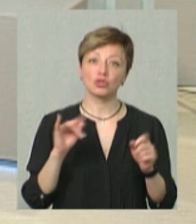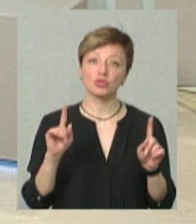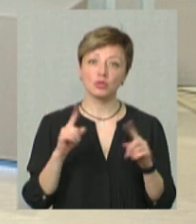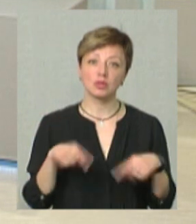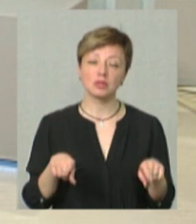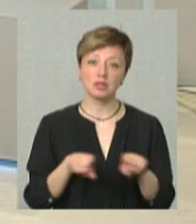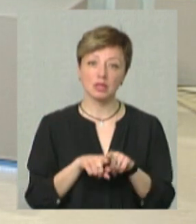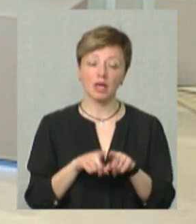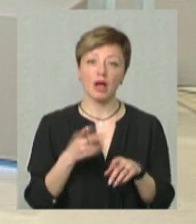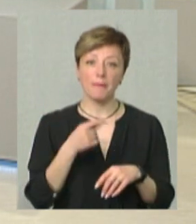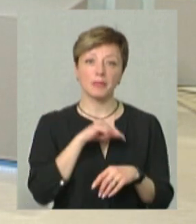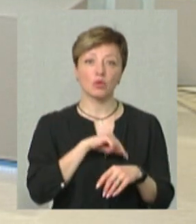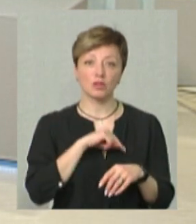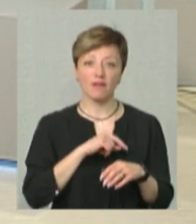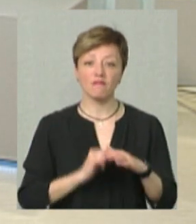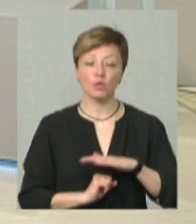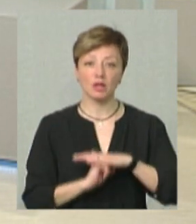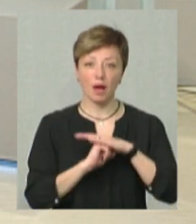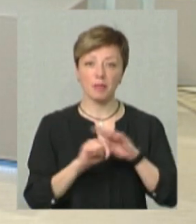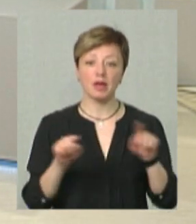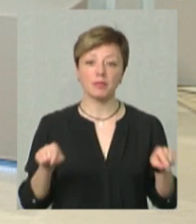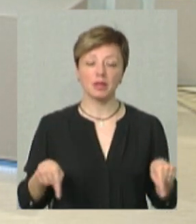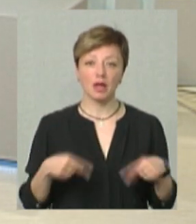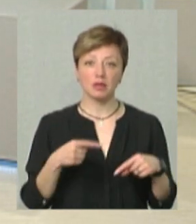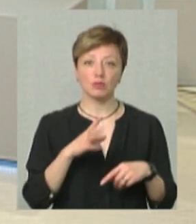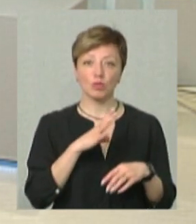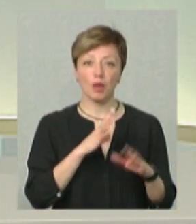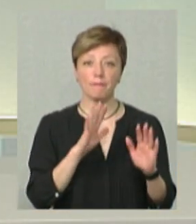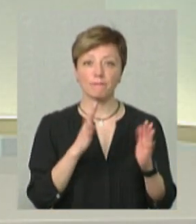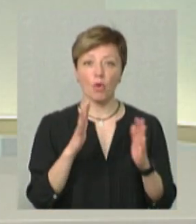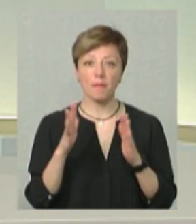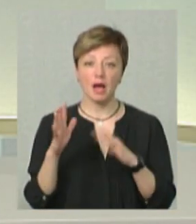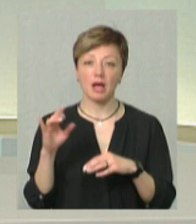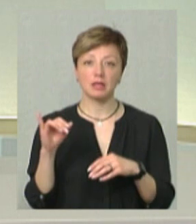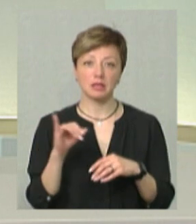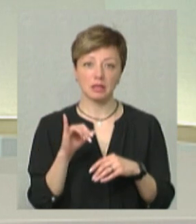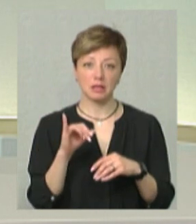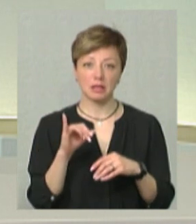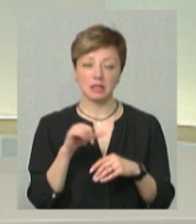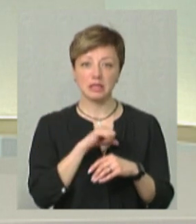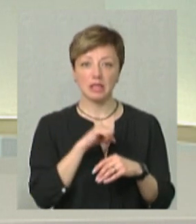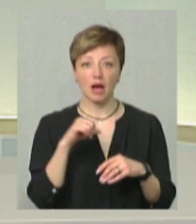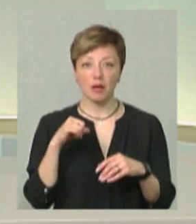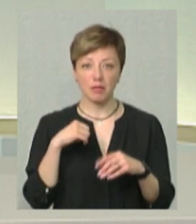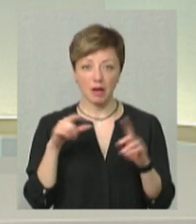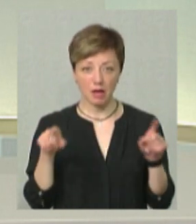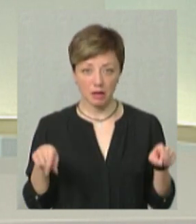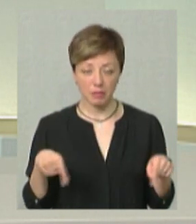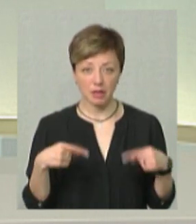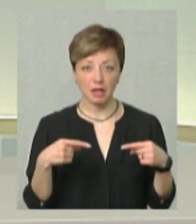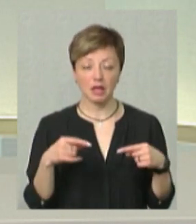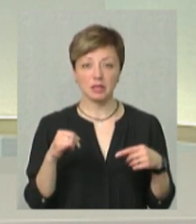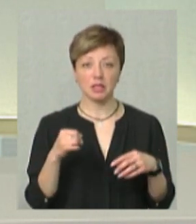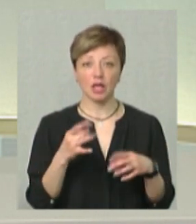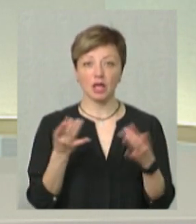– це фундамент реабілітації. У нас були моменти і сама не реабілітація, і